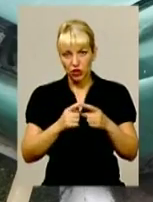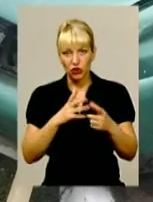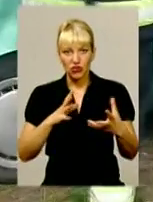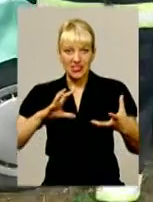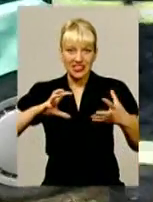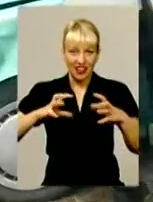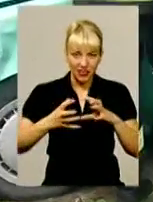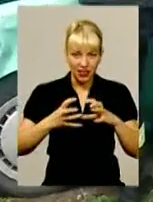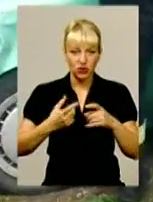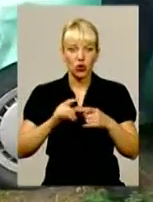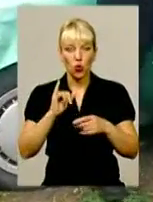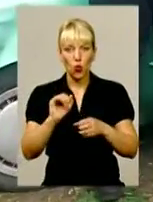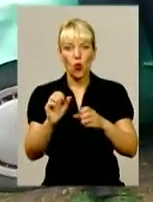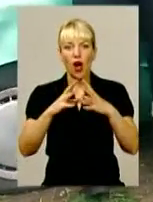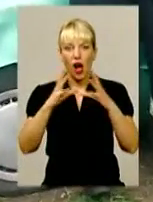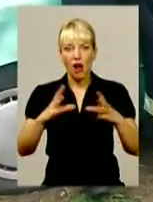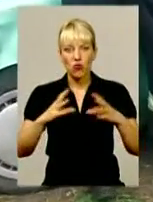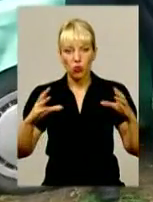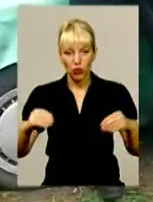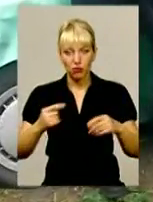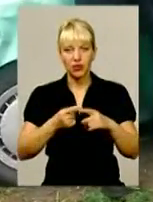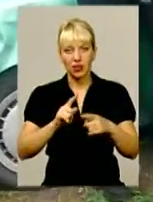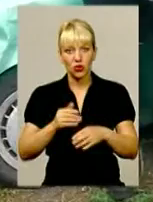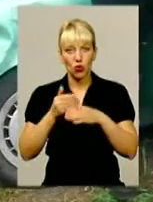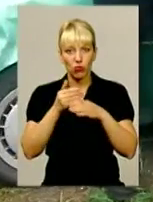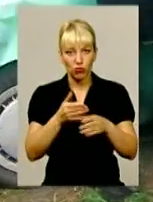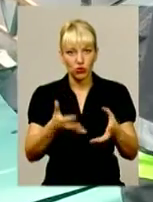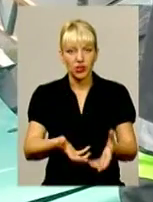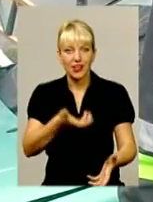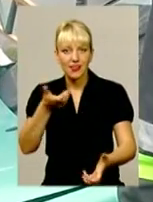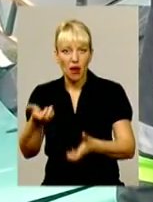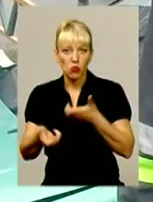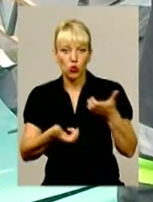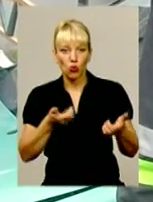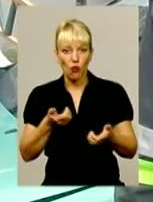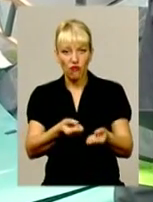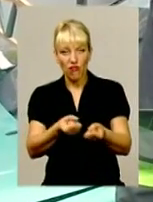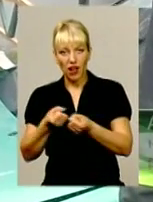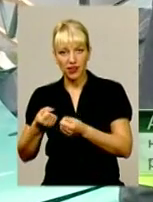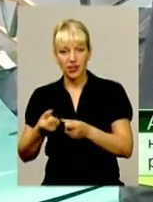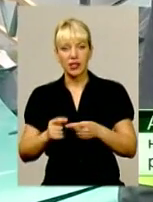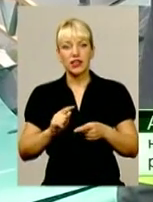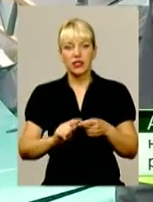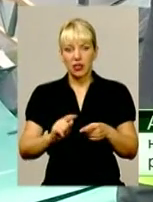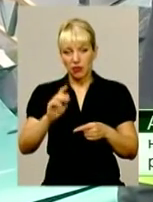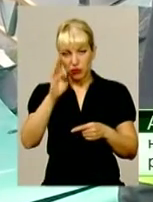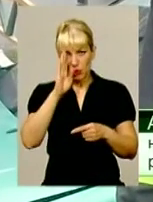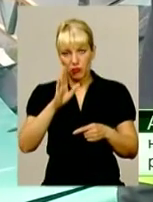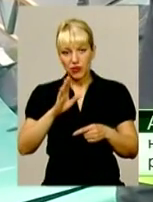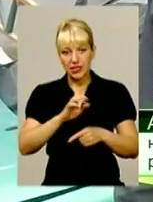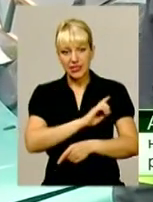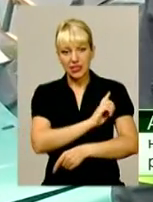конструкціями автомобіля. Потерпілого довелося деблокувати надзвичайникам. «Силами чергового кирулу було проведено деблокацію